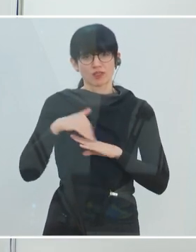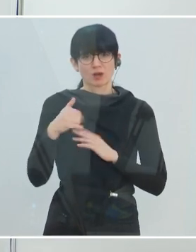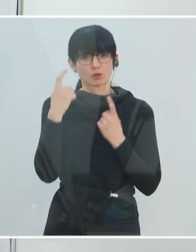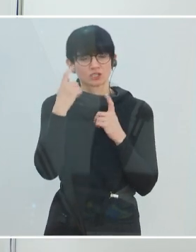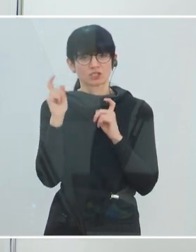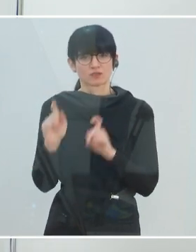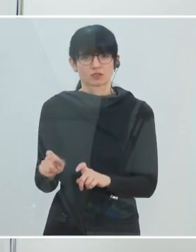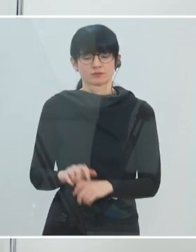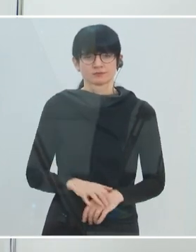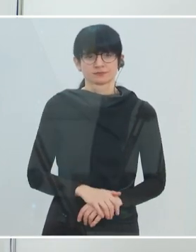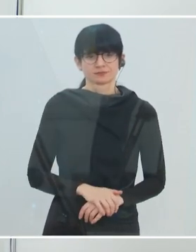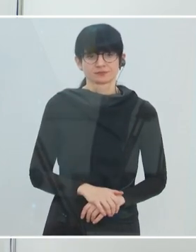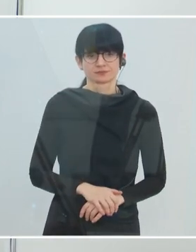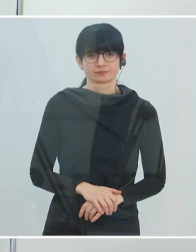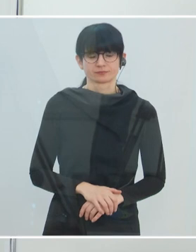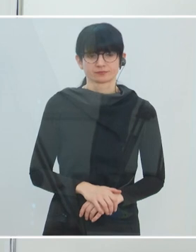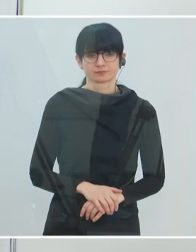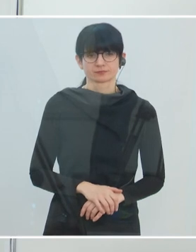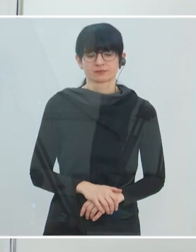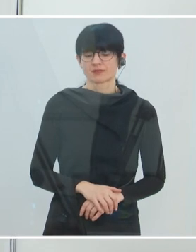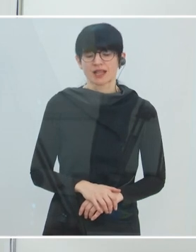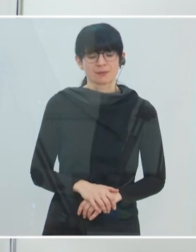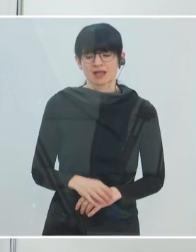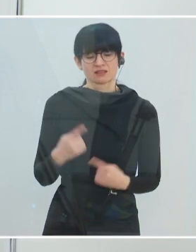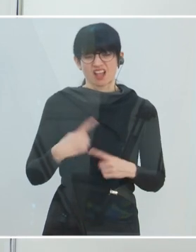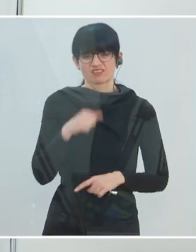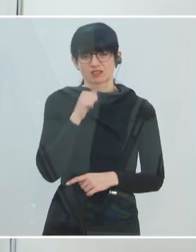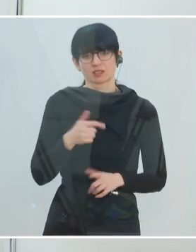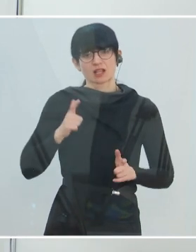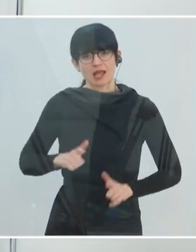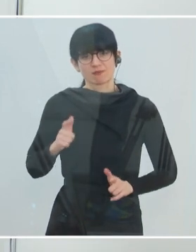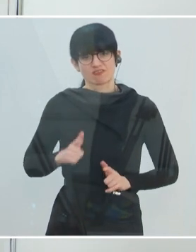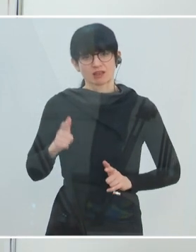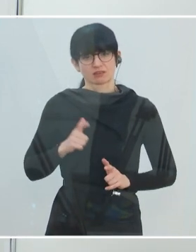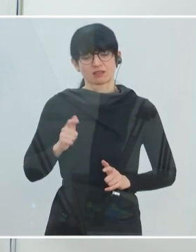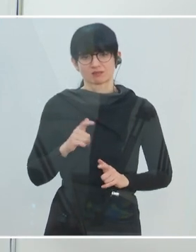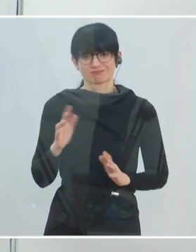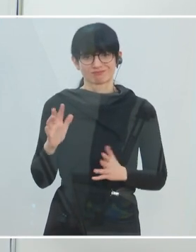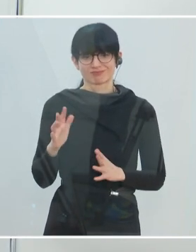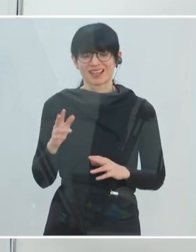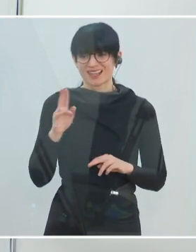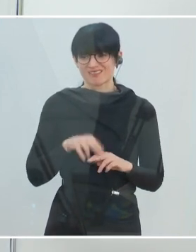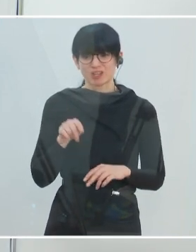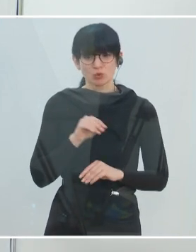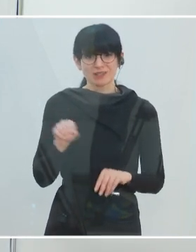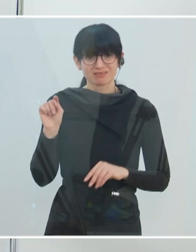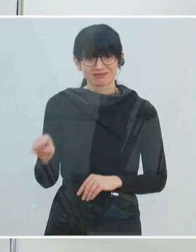Versorgung. Dabei darf man aber nicht stehen bleiben. Wenn man dabei stehen bleibt, hat man ein Problem, weil dann immer mehr psychisch kranke Personen